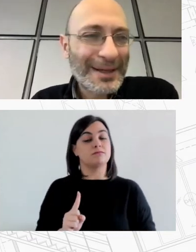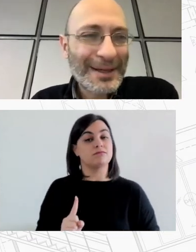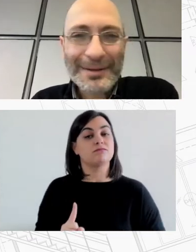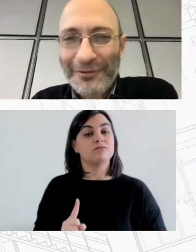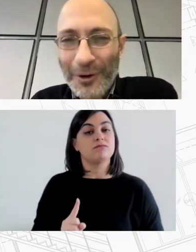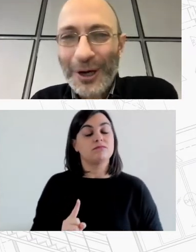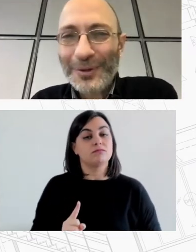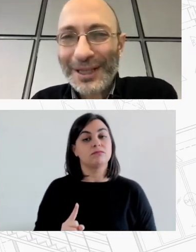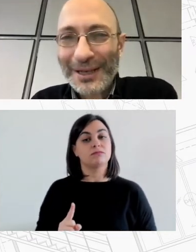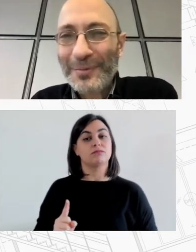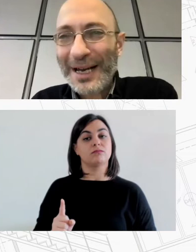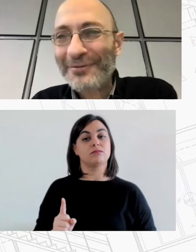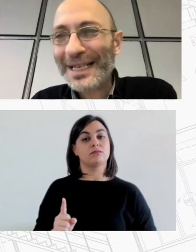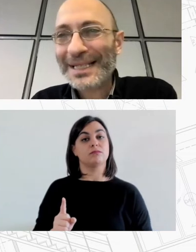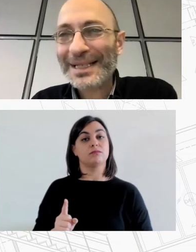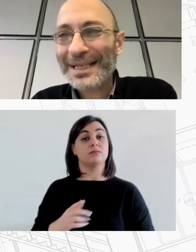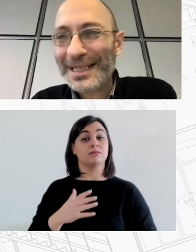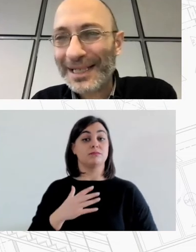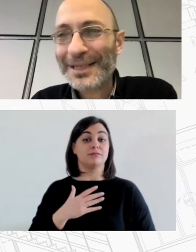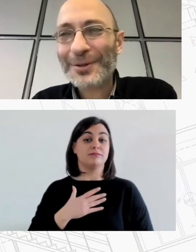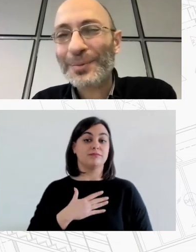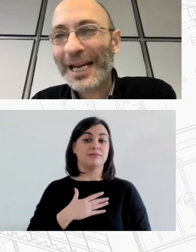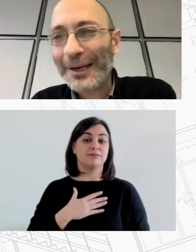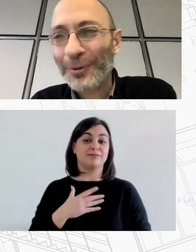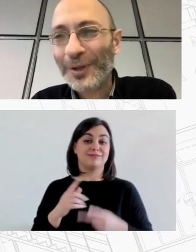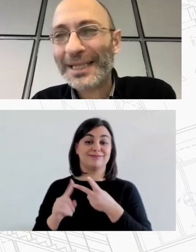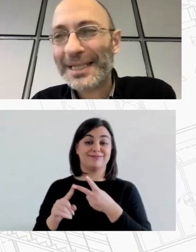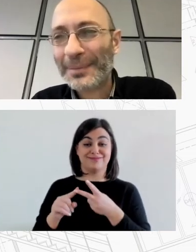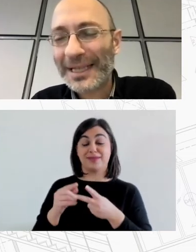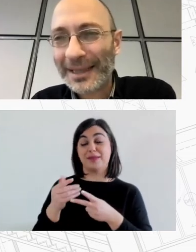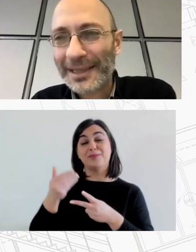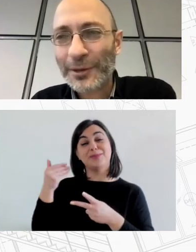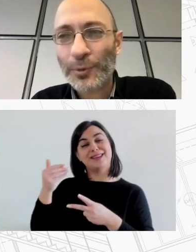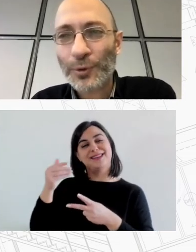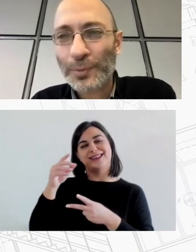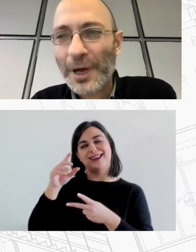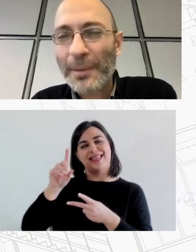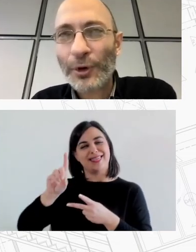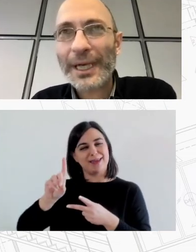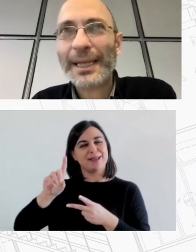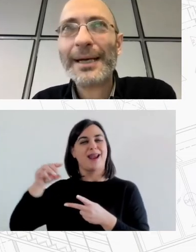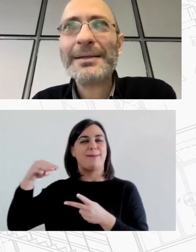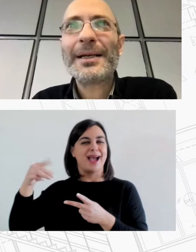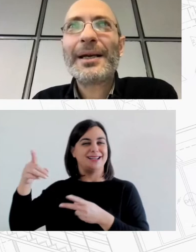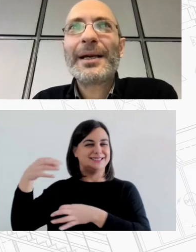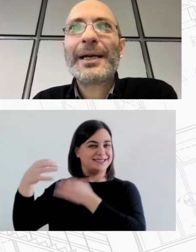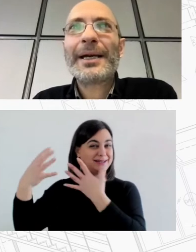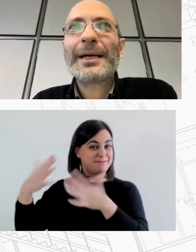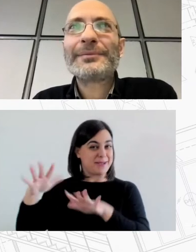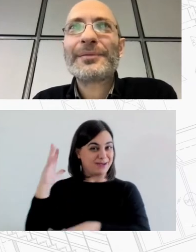Αρκετά διευκολύνουν τη δική μου παρέμβαση οι εισηγήσεις του Μιχάλη Τουγουηδί και της Δήμητρα Σιατήτσας που προηγήθηκαν.